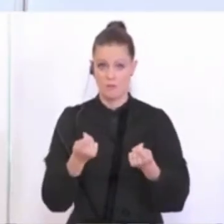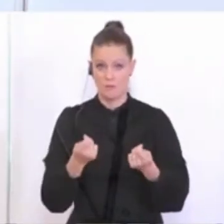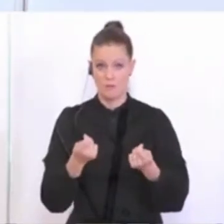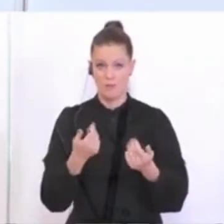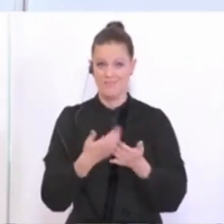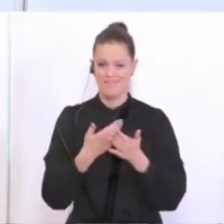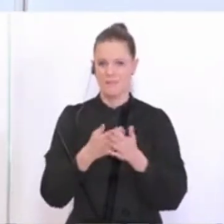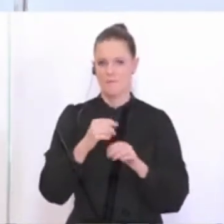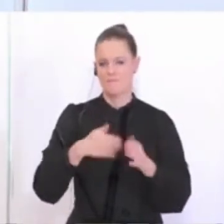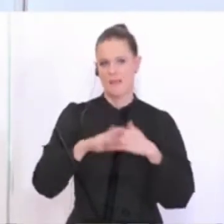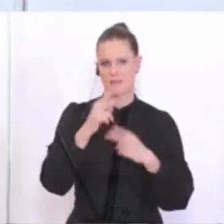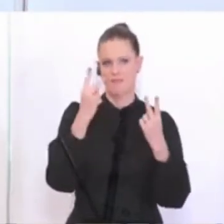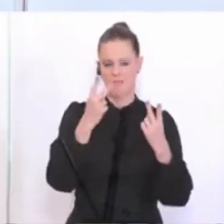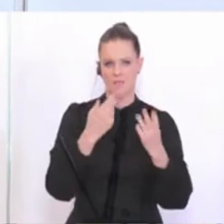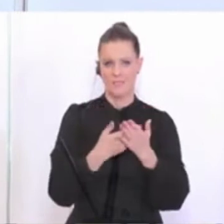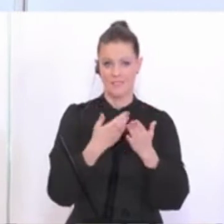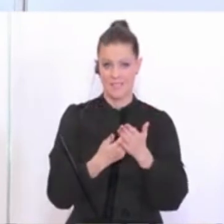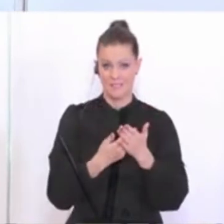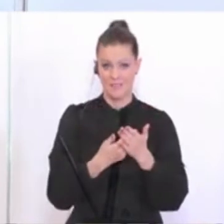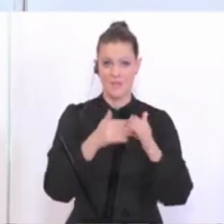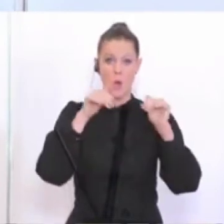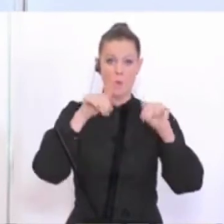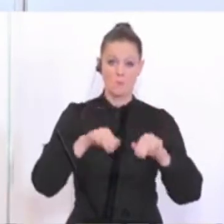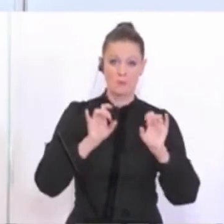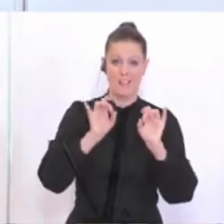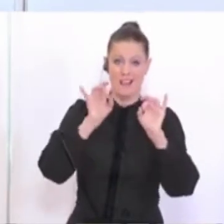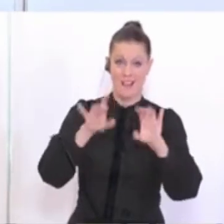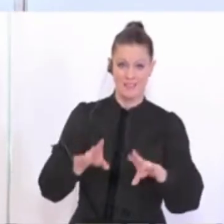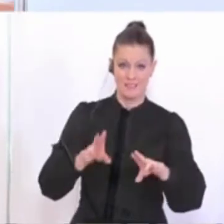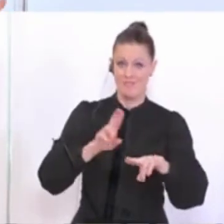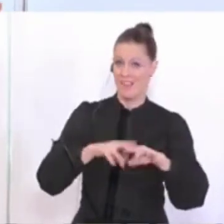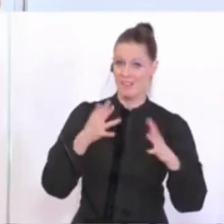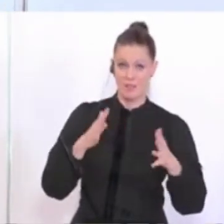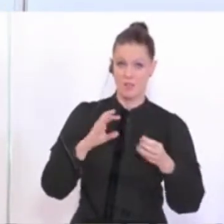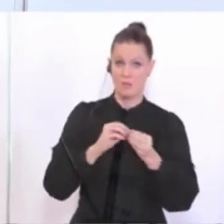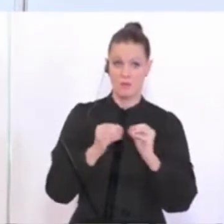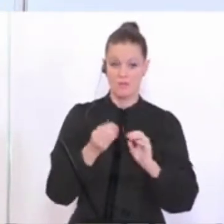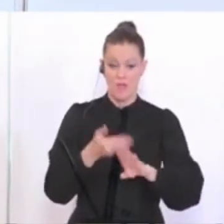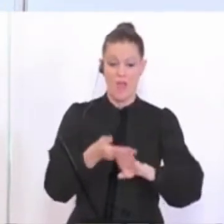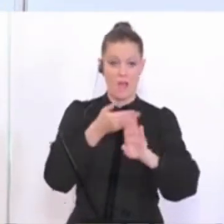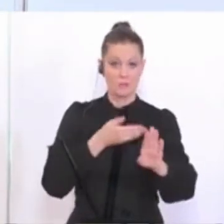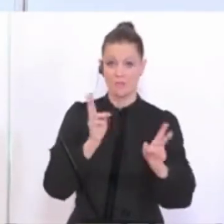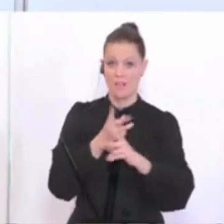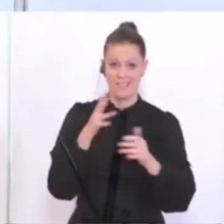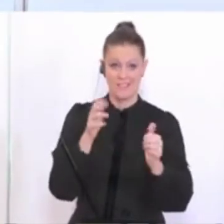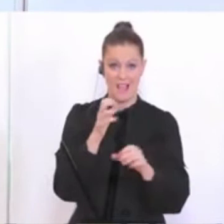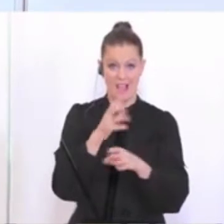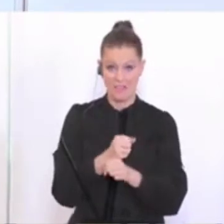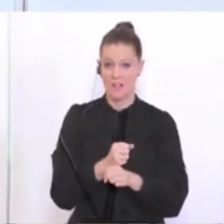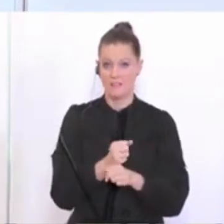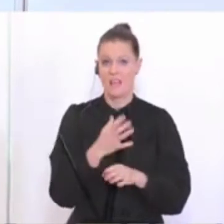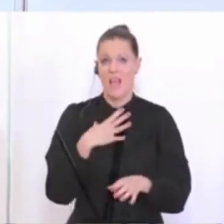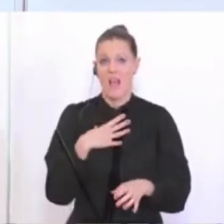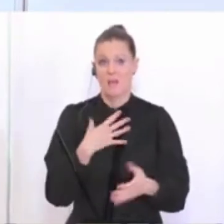im Vordergrund. Und insofern muss sich das machen lassen, sonst gibt es nämlich ein Problem, dass die entsprechenden Abstände eingehalten werden. Aber im Prinzip